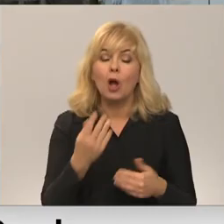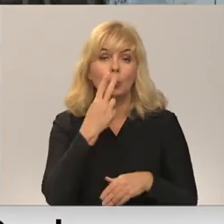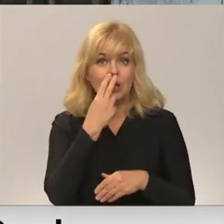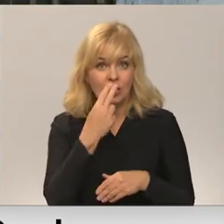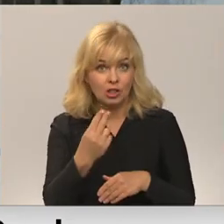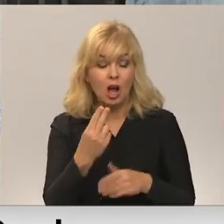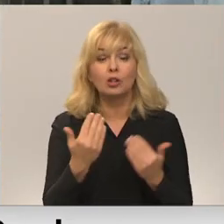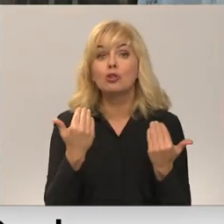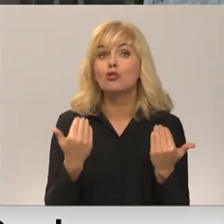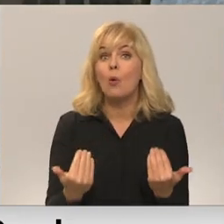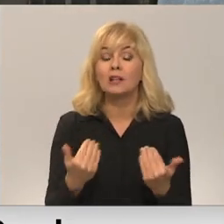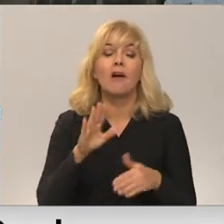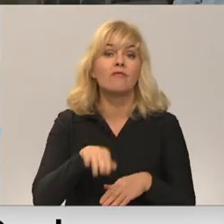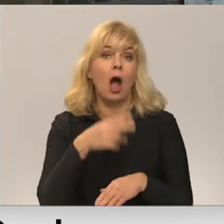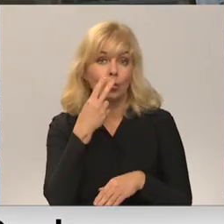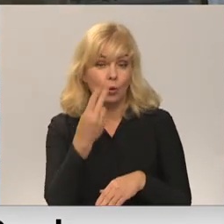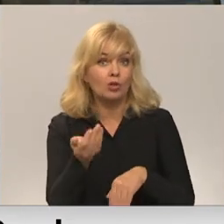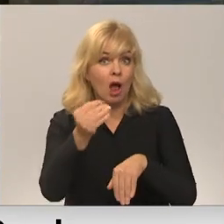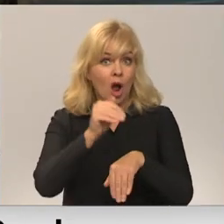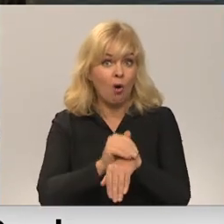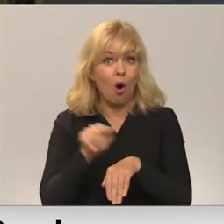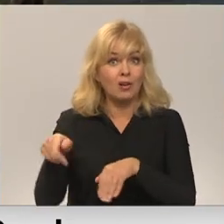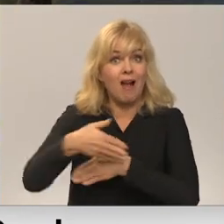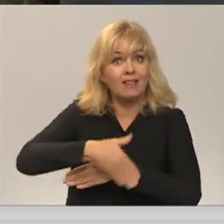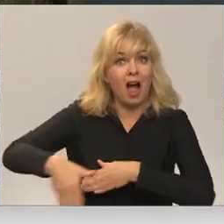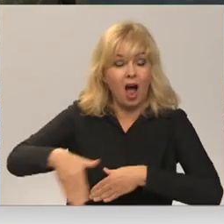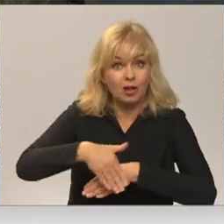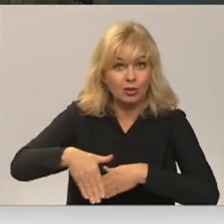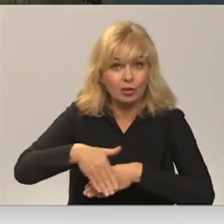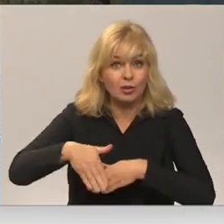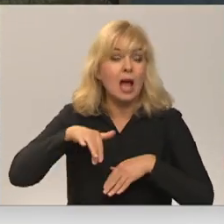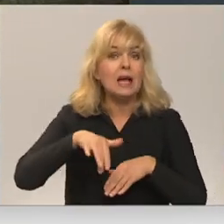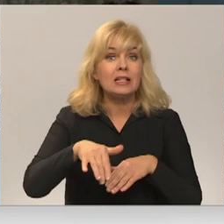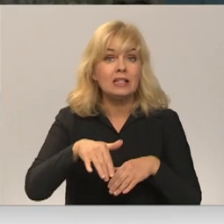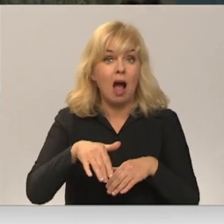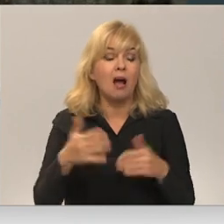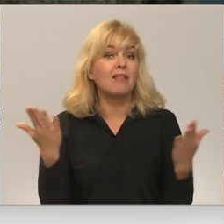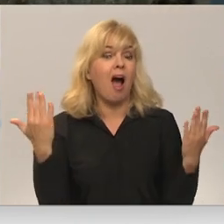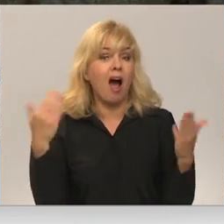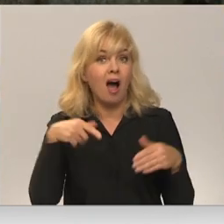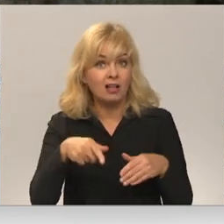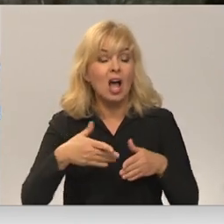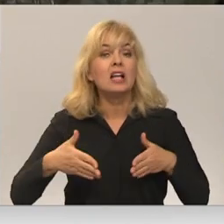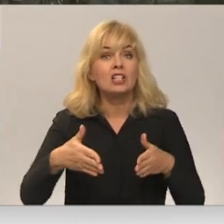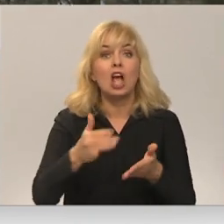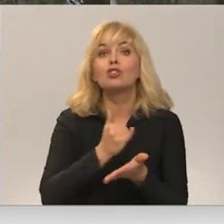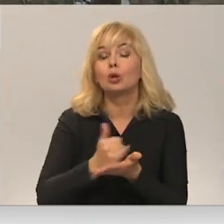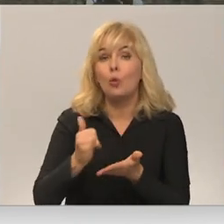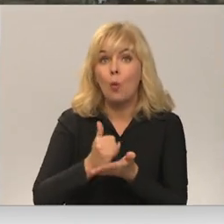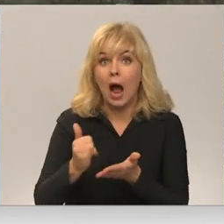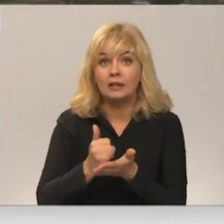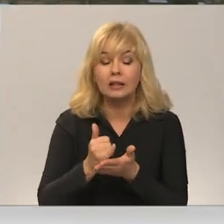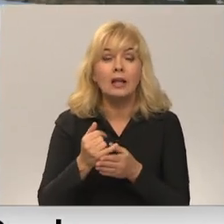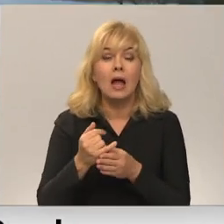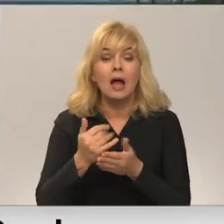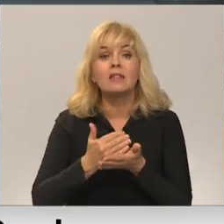izskatās šodien. Varam redzēt, ka konkrētajā adrese, iznākot no kādu telpas, ir ceļš notīrīts. Arī